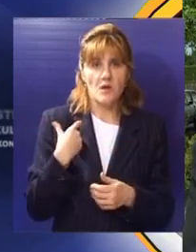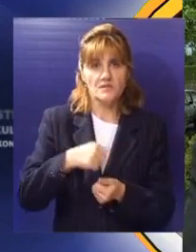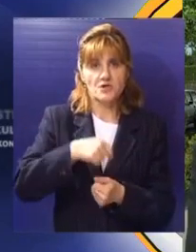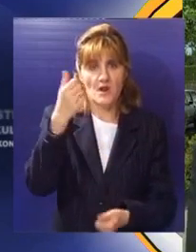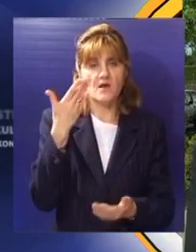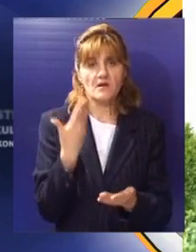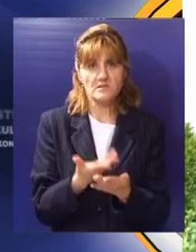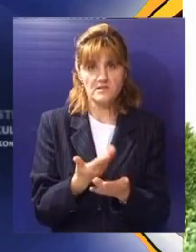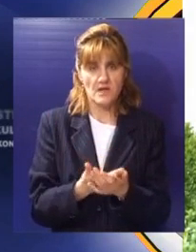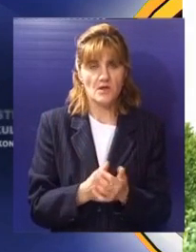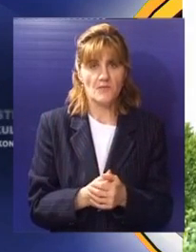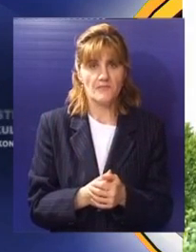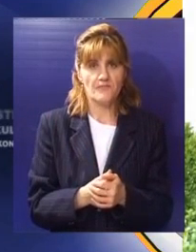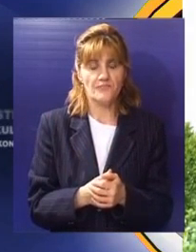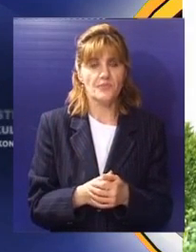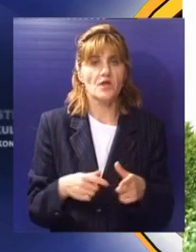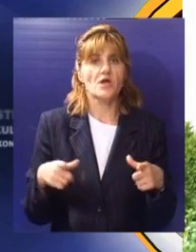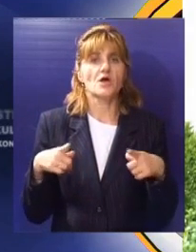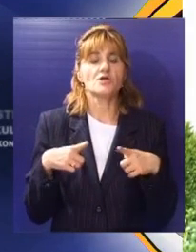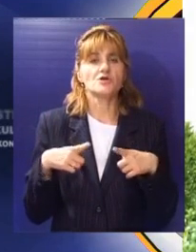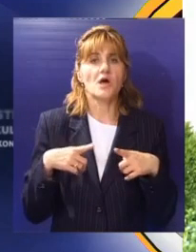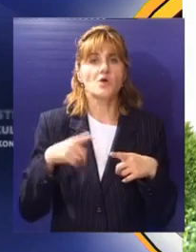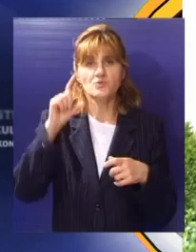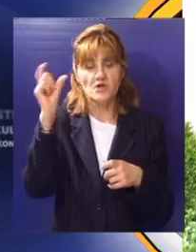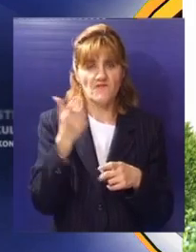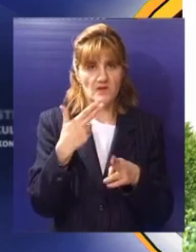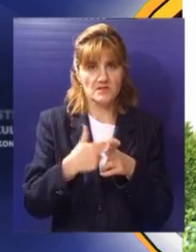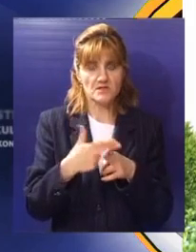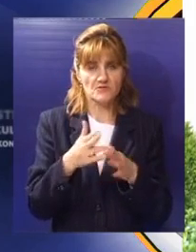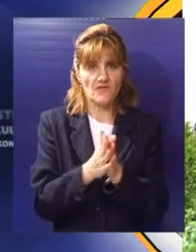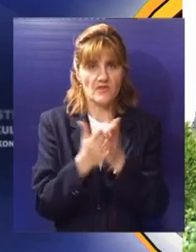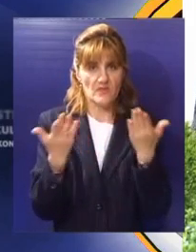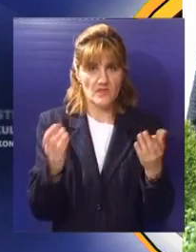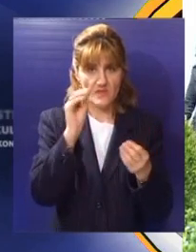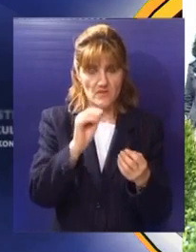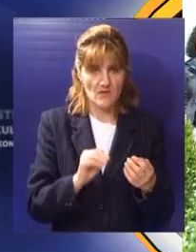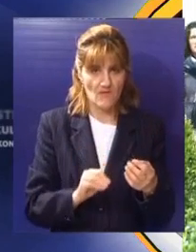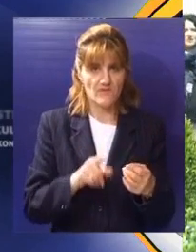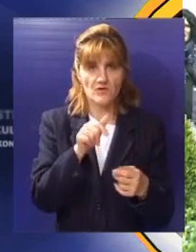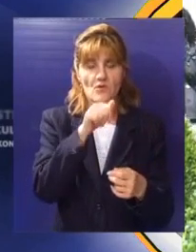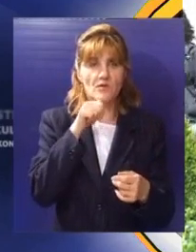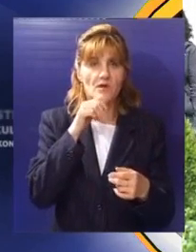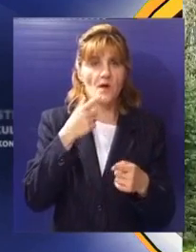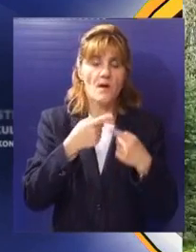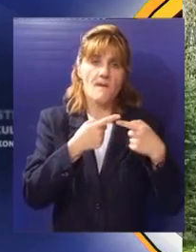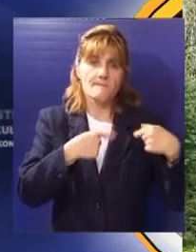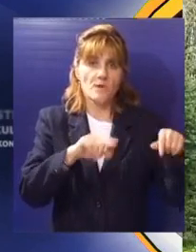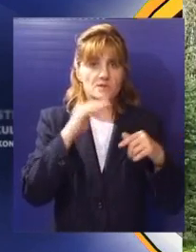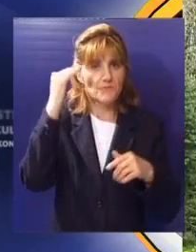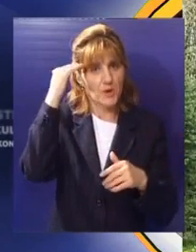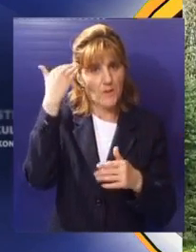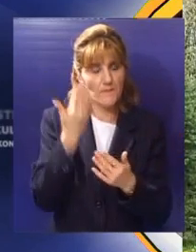elan za dalje rad. Ekološki magazin Čekajući veter ustanovio je 1997. godine posebno priznanje